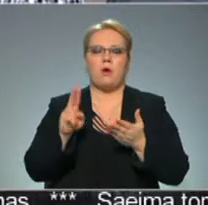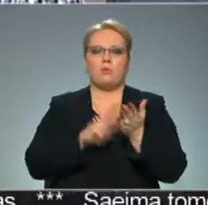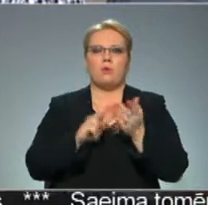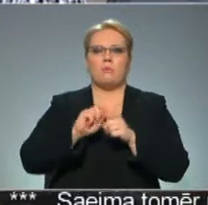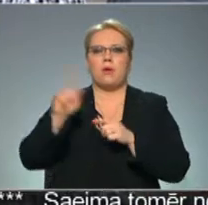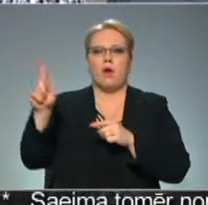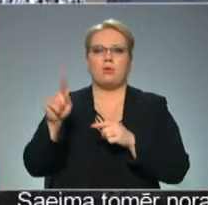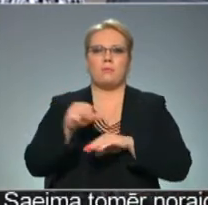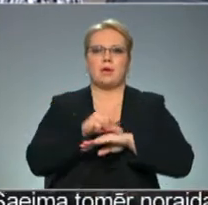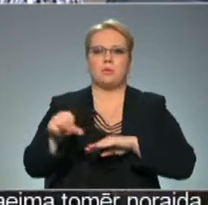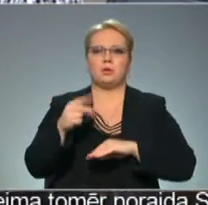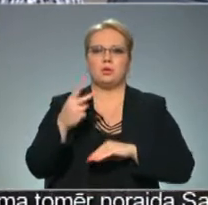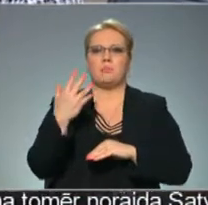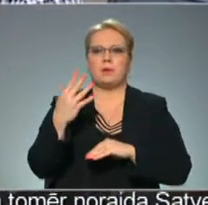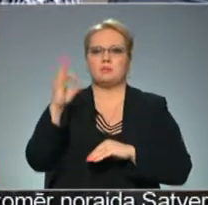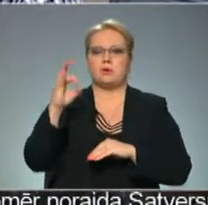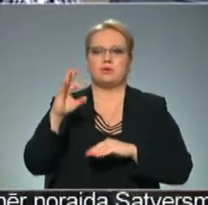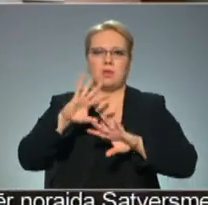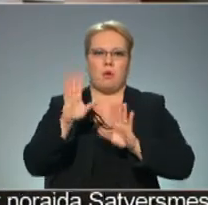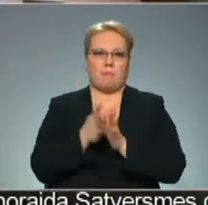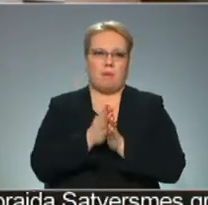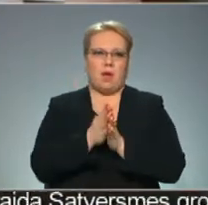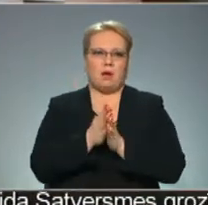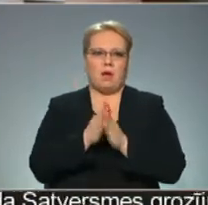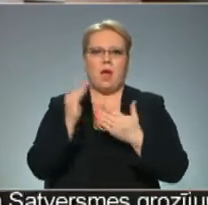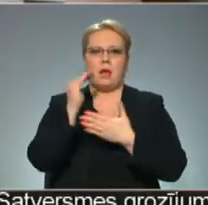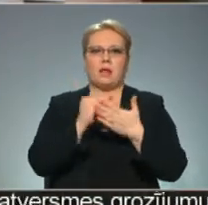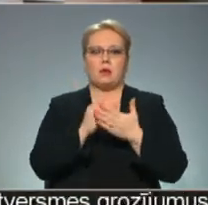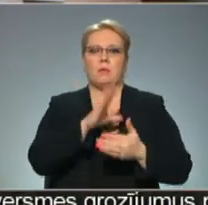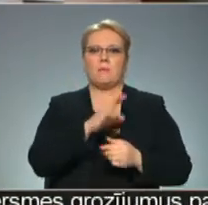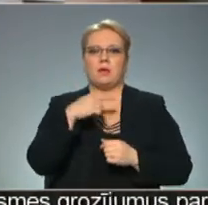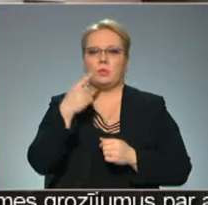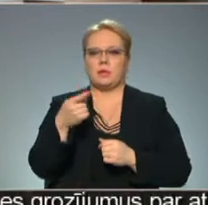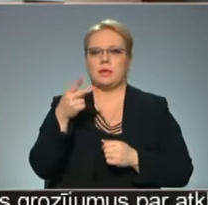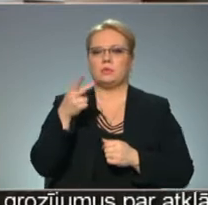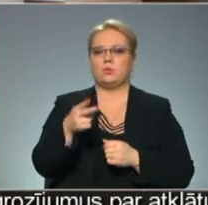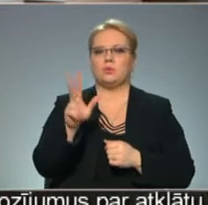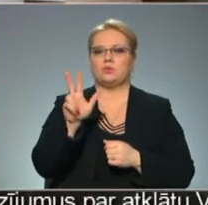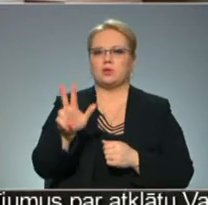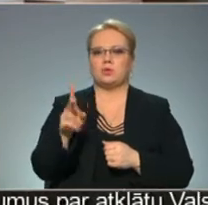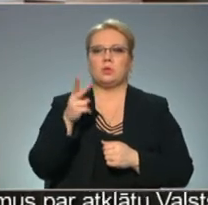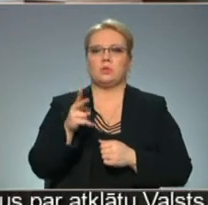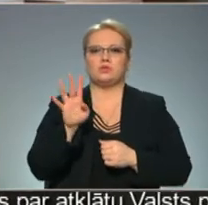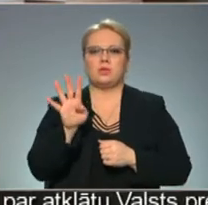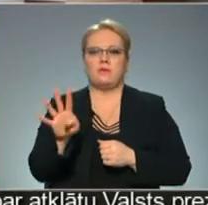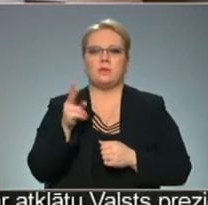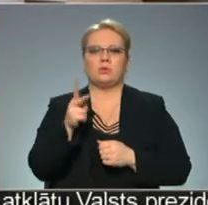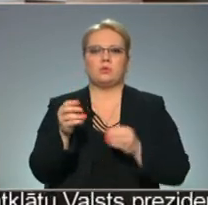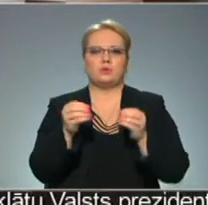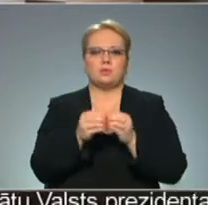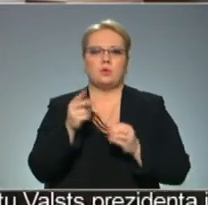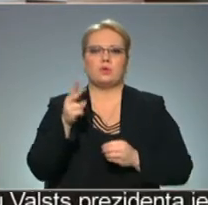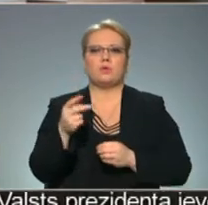ierobežojuma 25% apmērā. Ar likumu tas bija noteikts 2008., 2009., 2010. un